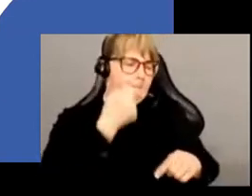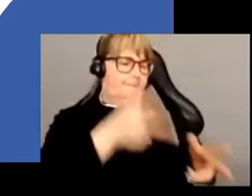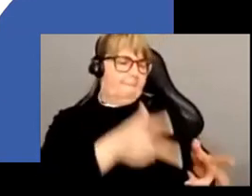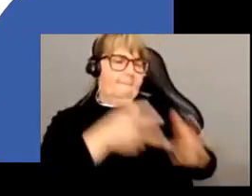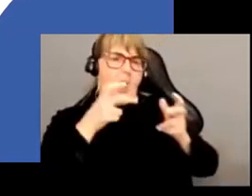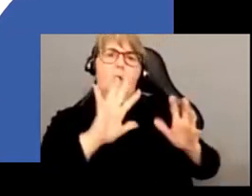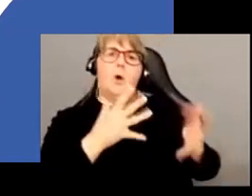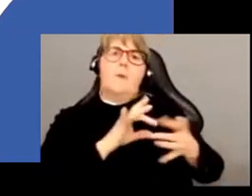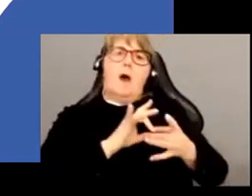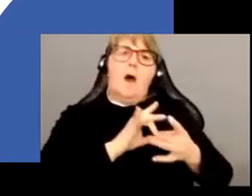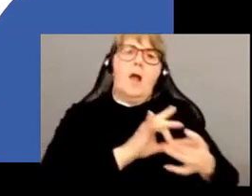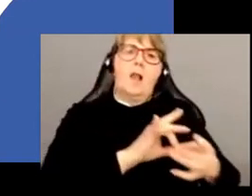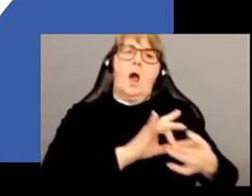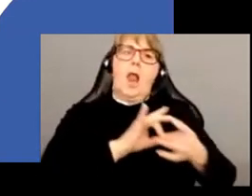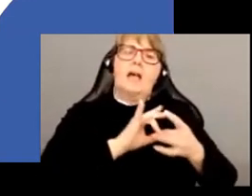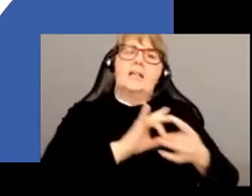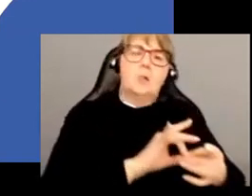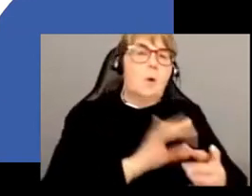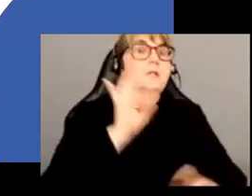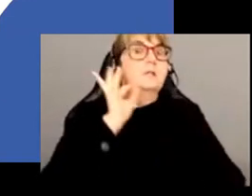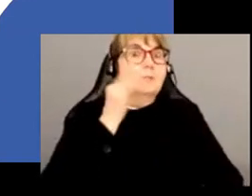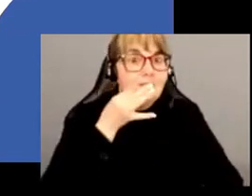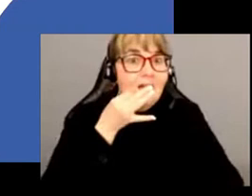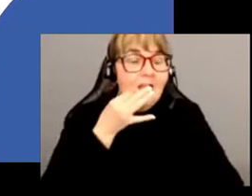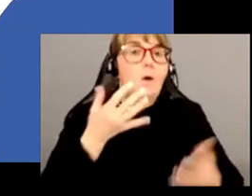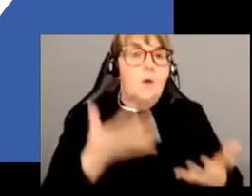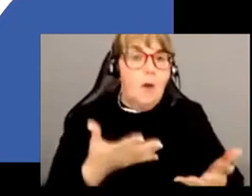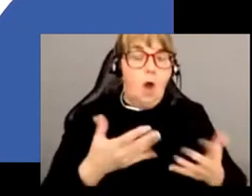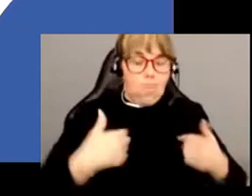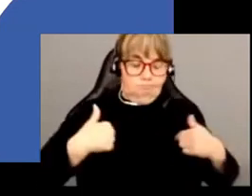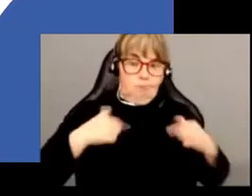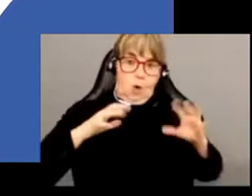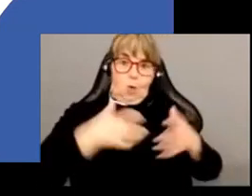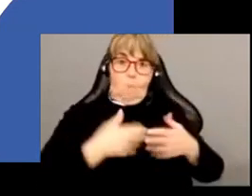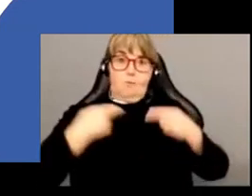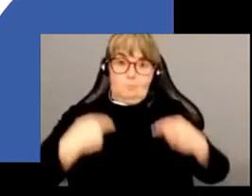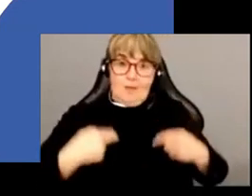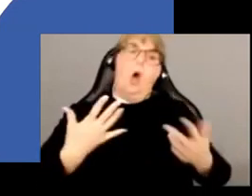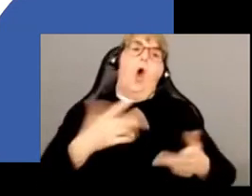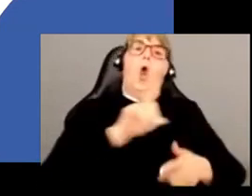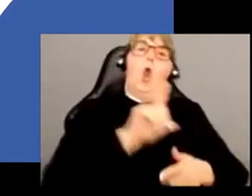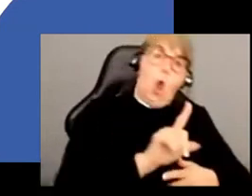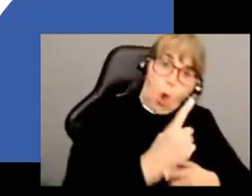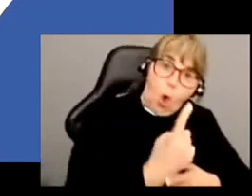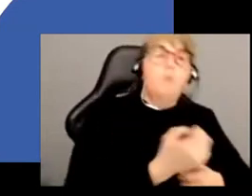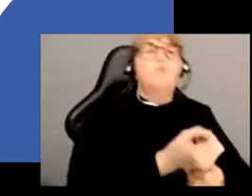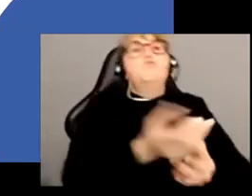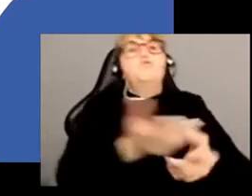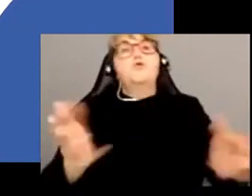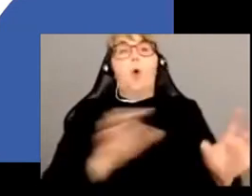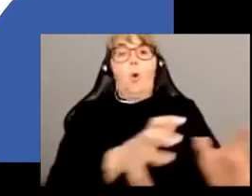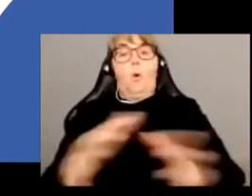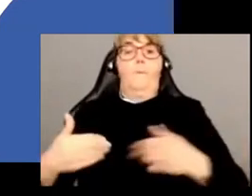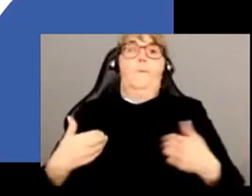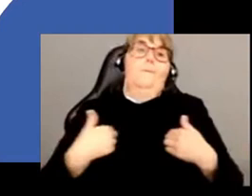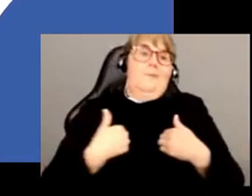relation inter-groupe particulière qui est celle entre le groupe humain et le ou les groupes des animaux. Alors,